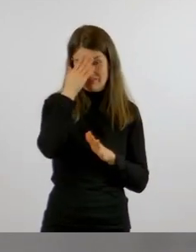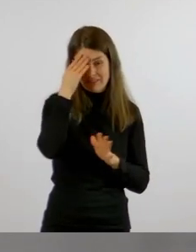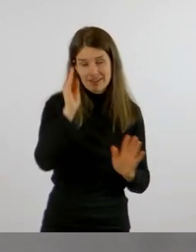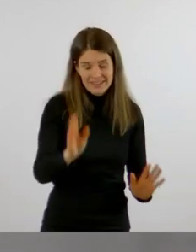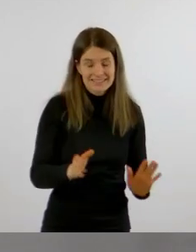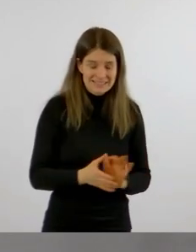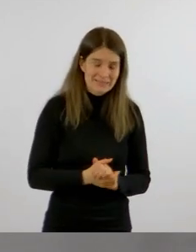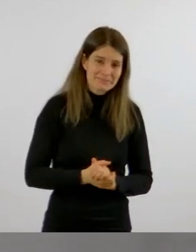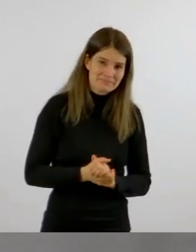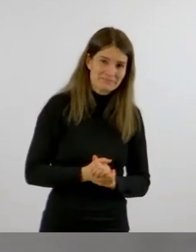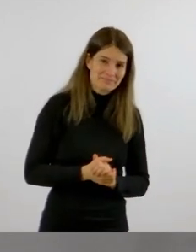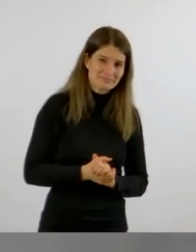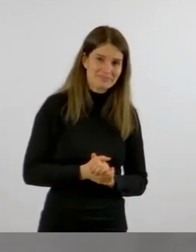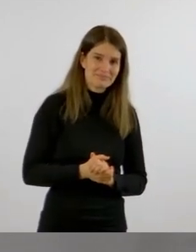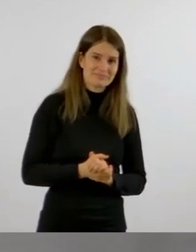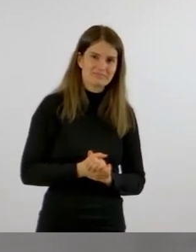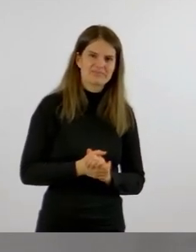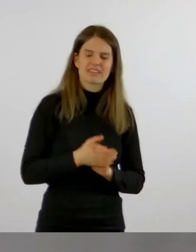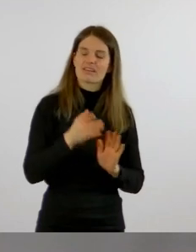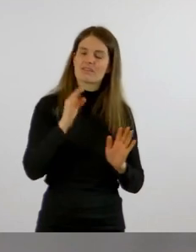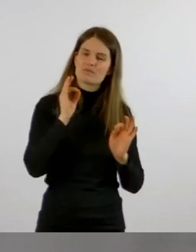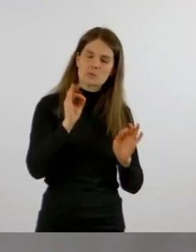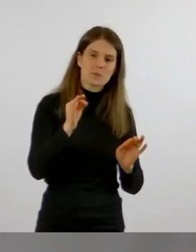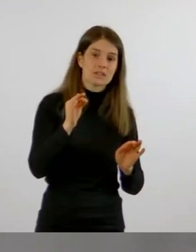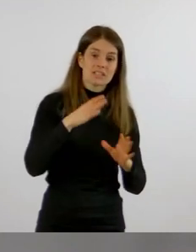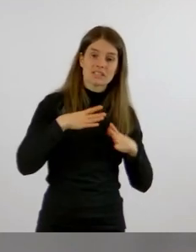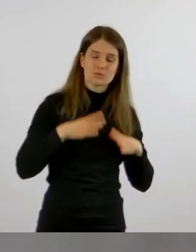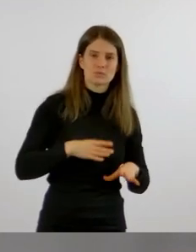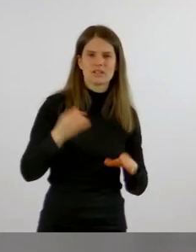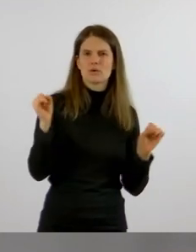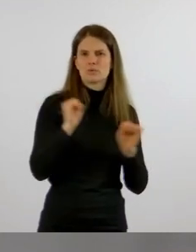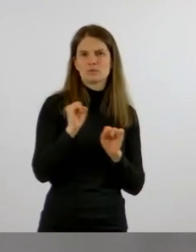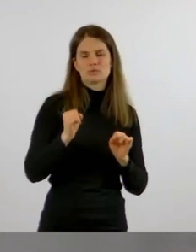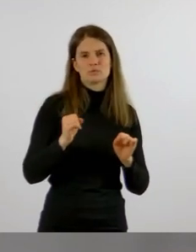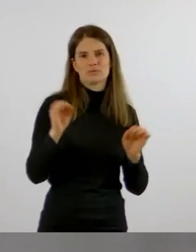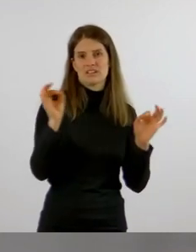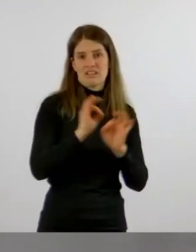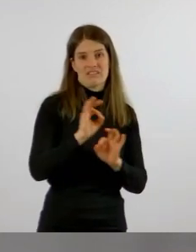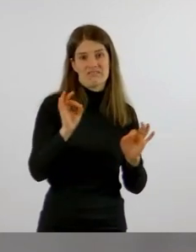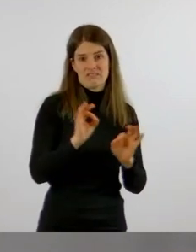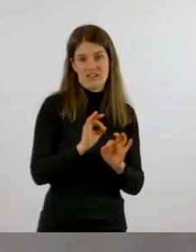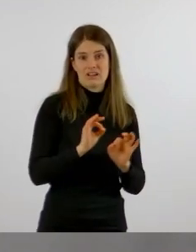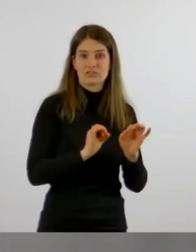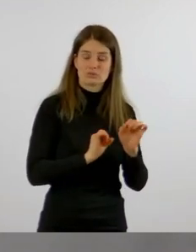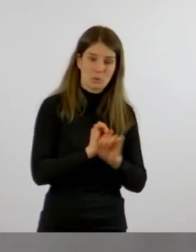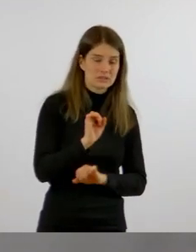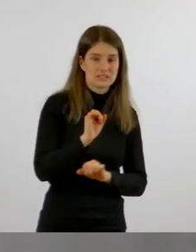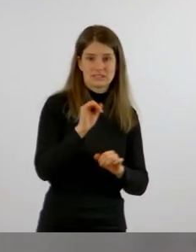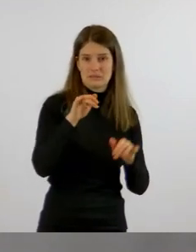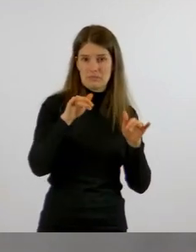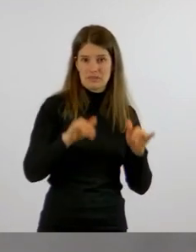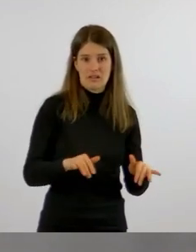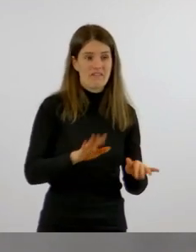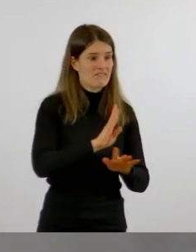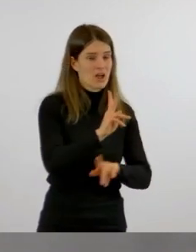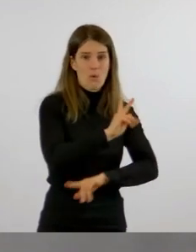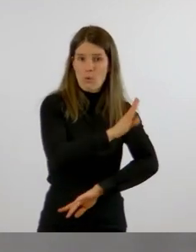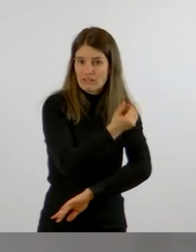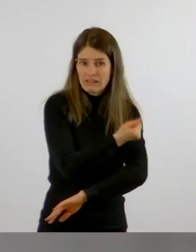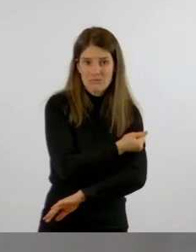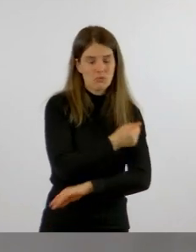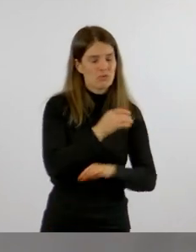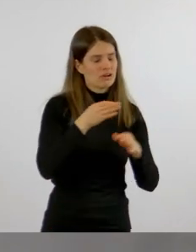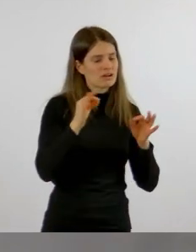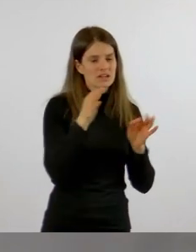Eine hohe Gefahr für die Gesundheit aufgrund einer Infektion besteht aber weiterhin für Ungeimpfte